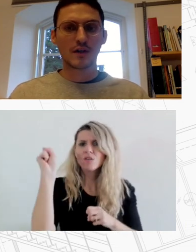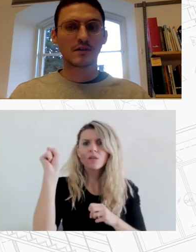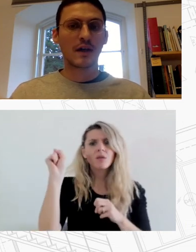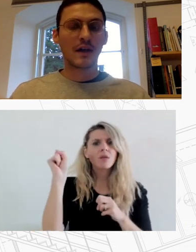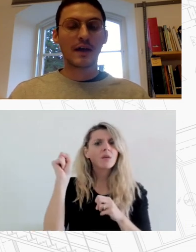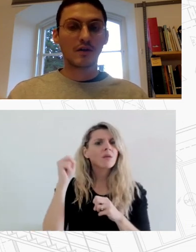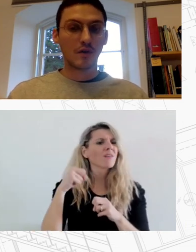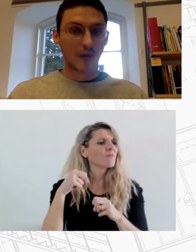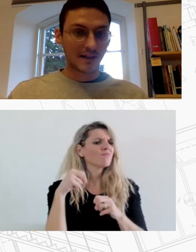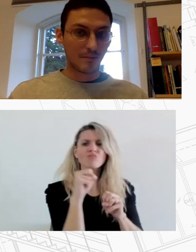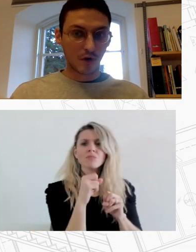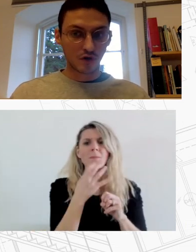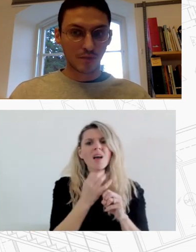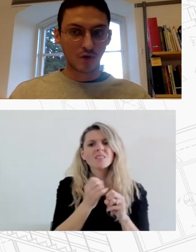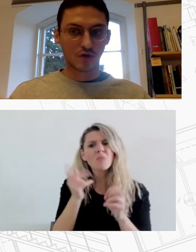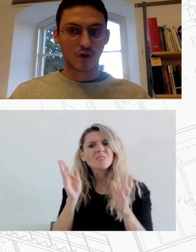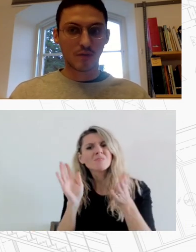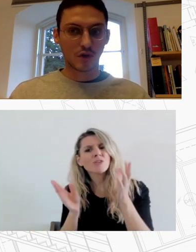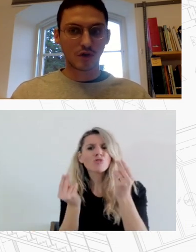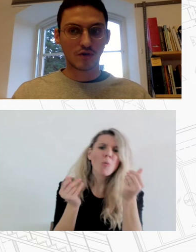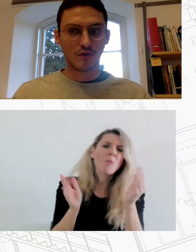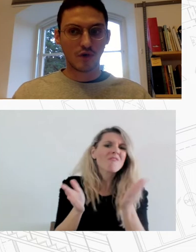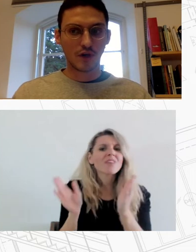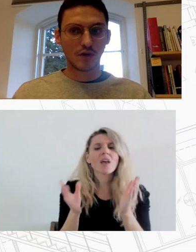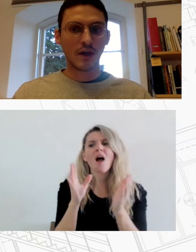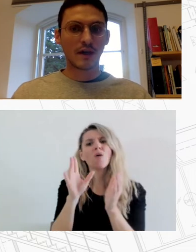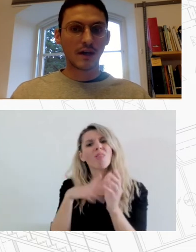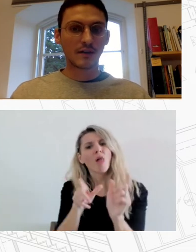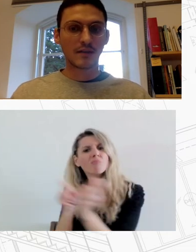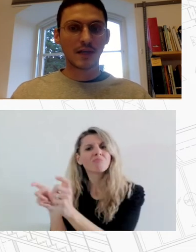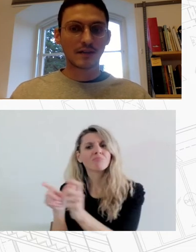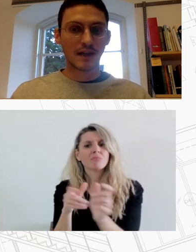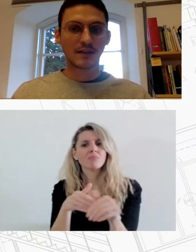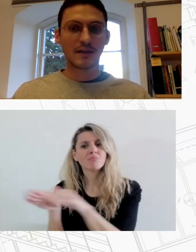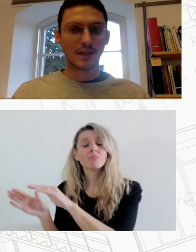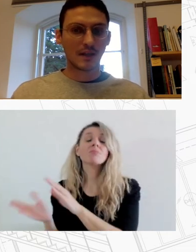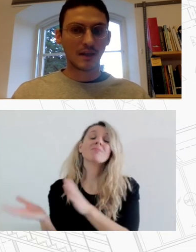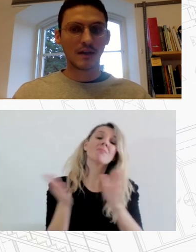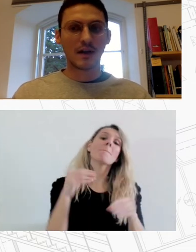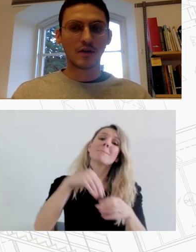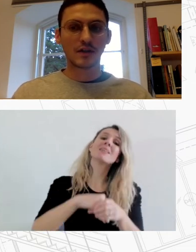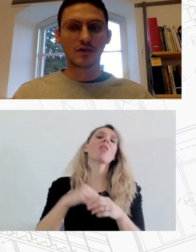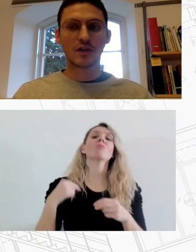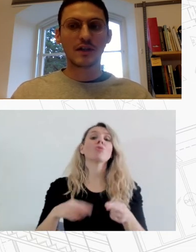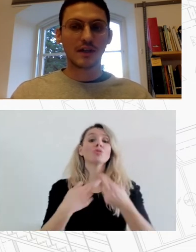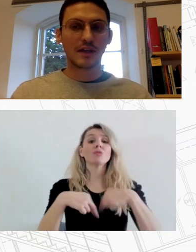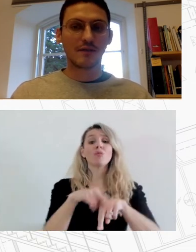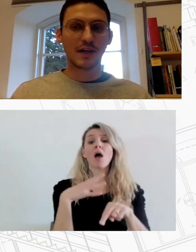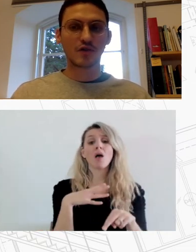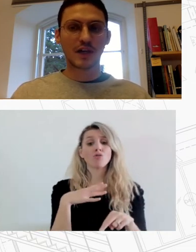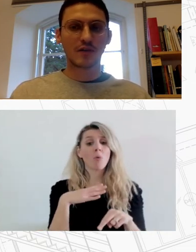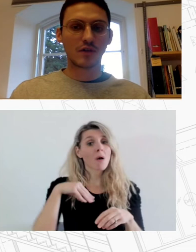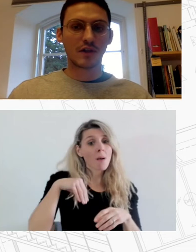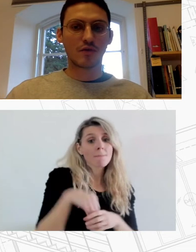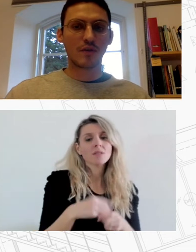πολίτες ενώ αντιπρόσωποι στο Δημοτικό Συμβούλιο κράτησαν μια στάση αμυντική λέγοντας ότι η